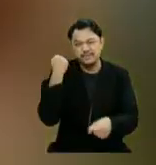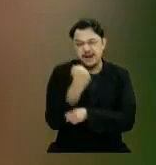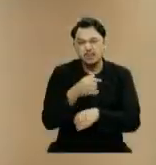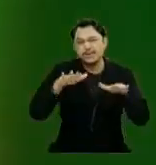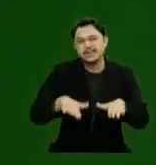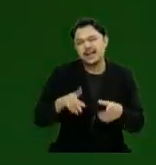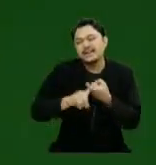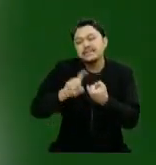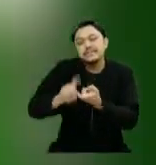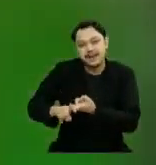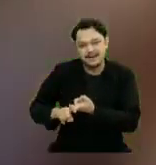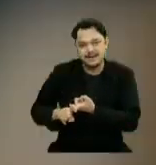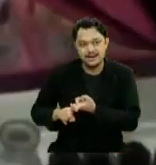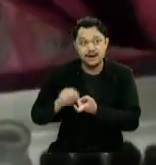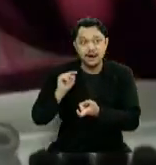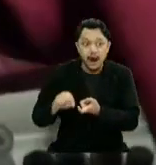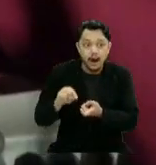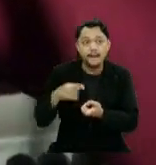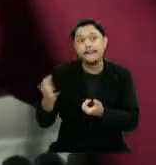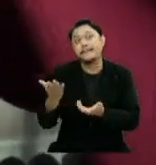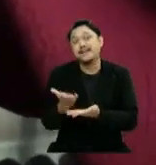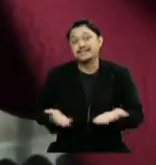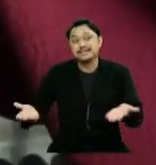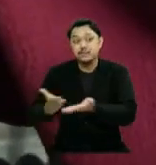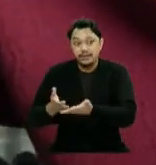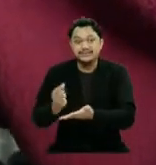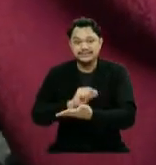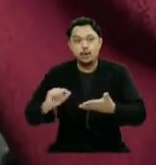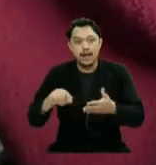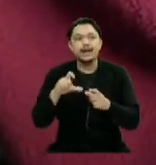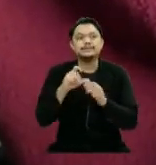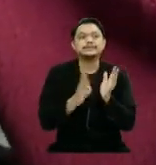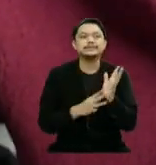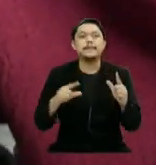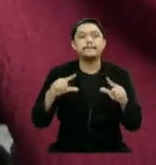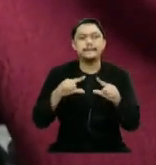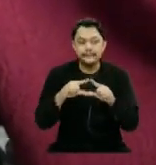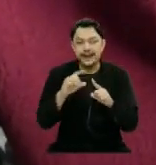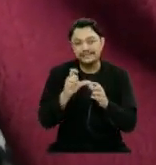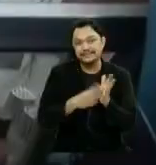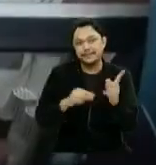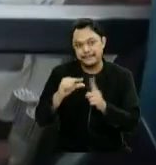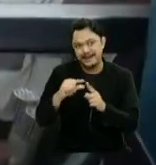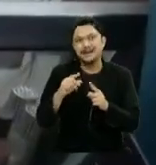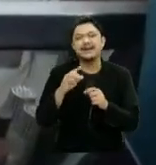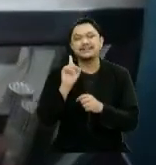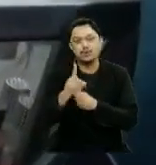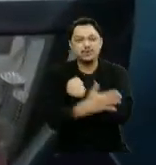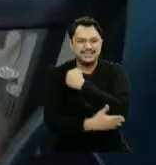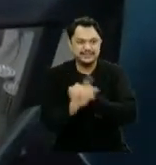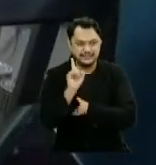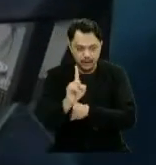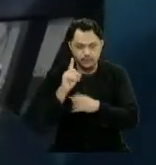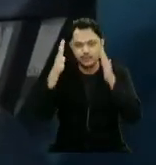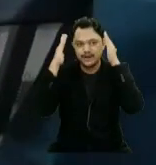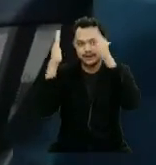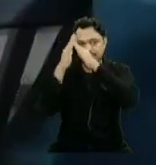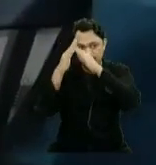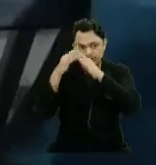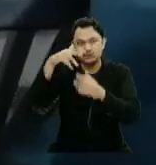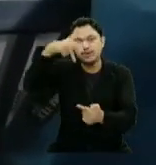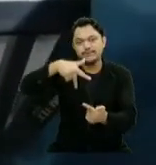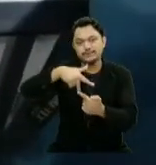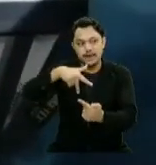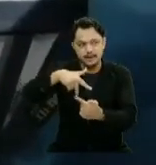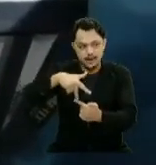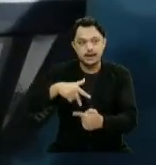jagat maya, perundungan terjadi di sekolah menengah pertama negeri 4 di kota Makasar, Sulawesi Selatan. Korban dibuli oleh teman-temannya